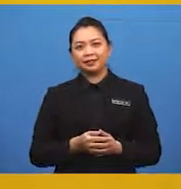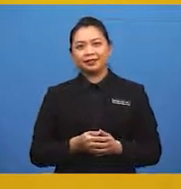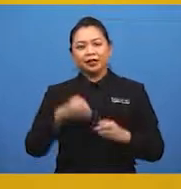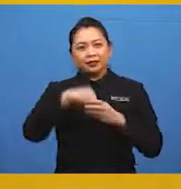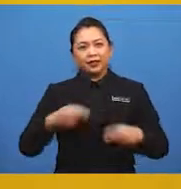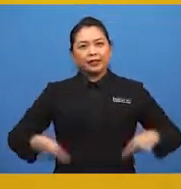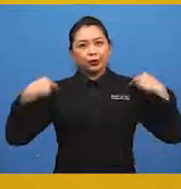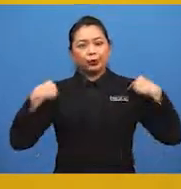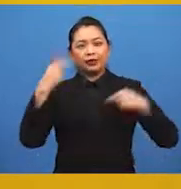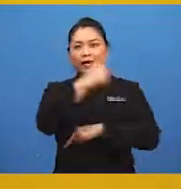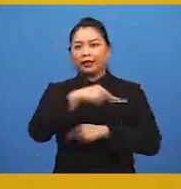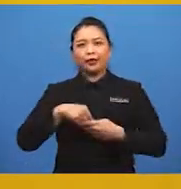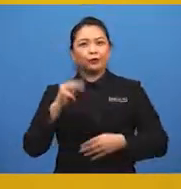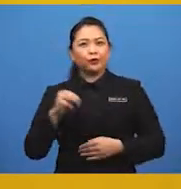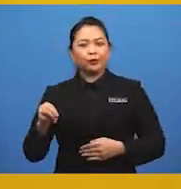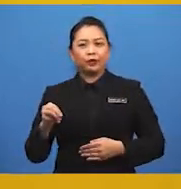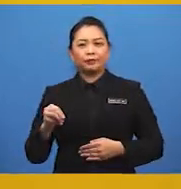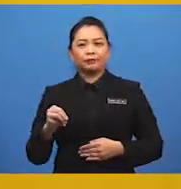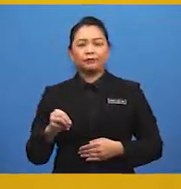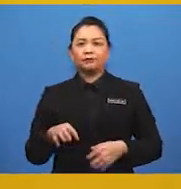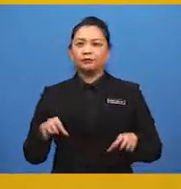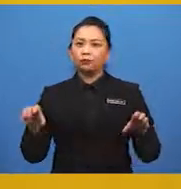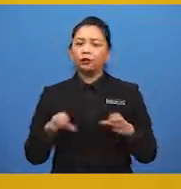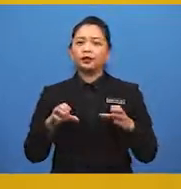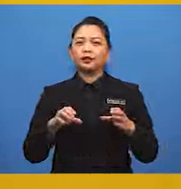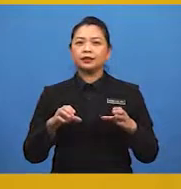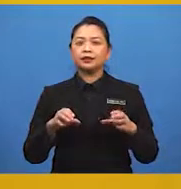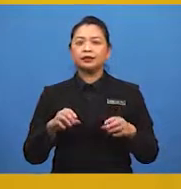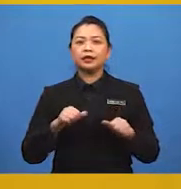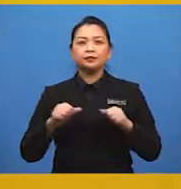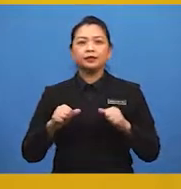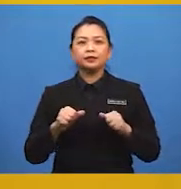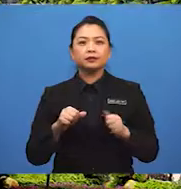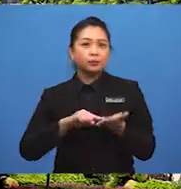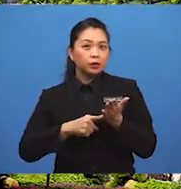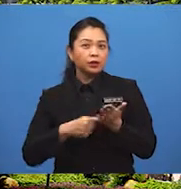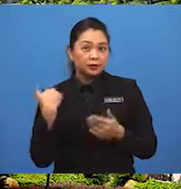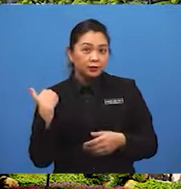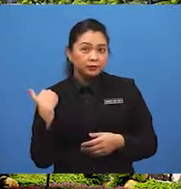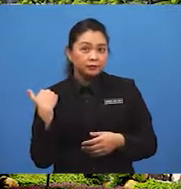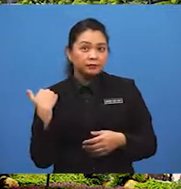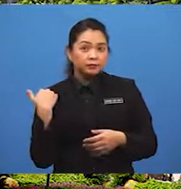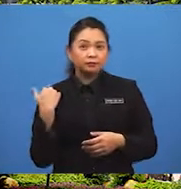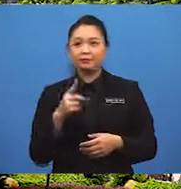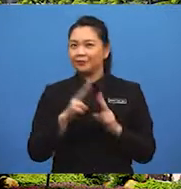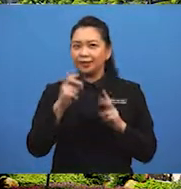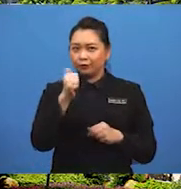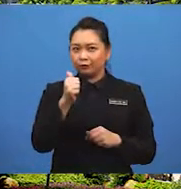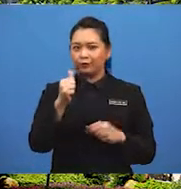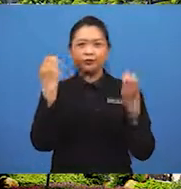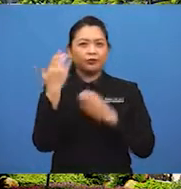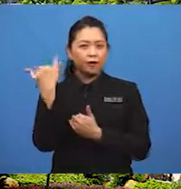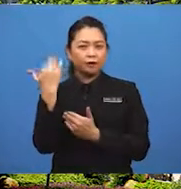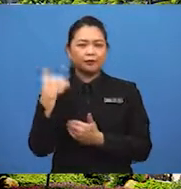Dalam kehidupan harian, murid-murid melaksanakan amalan kita semula ataupun tidak? Sangat bagus!